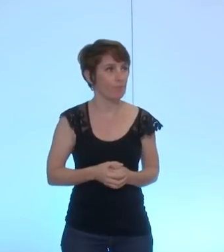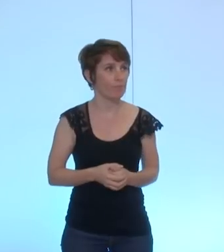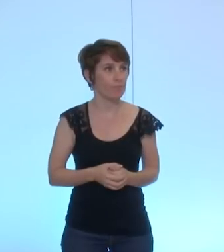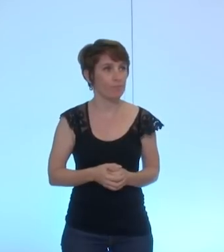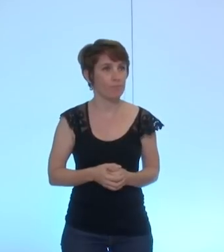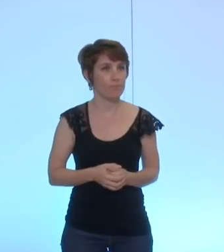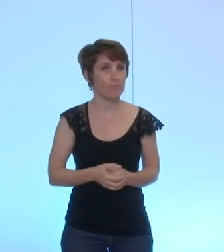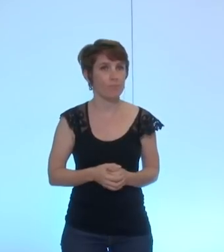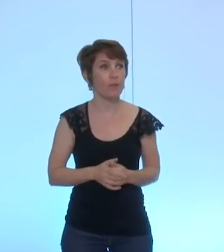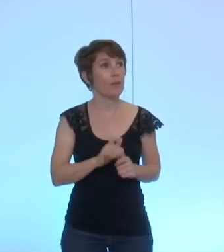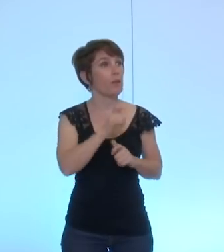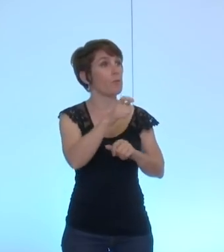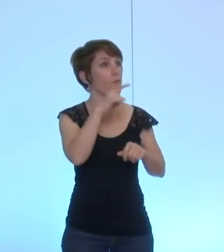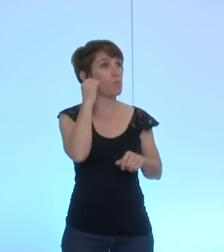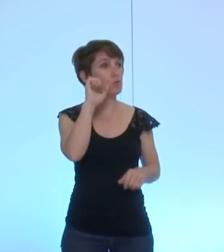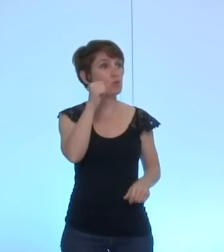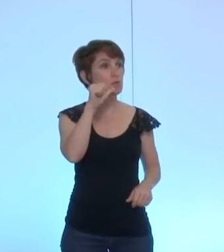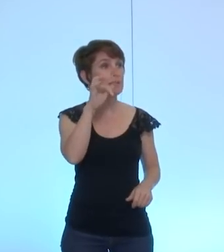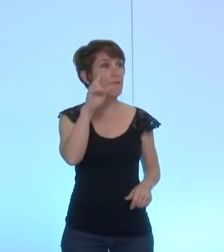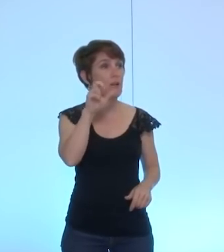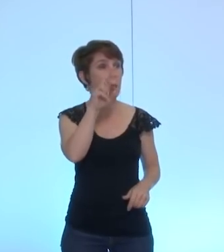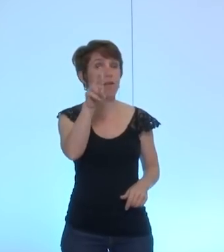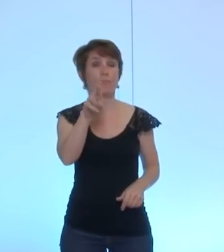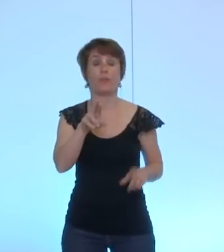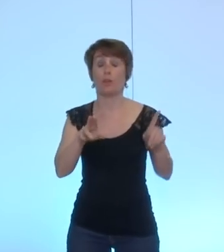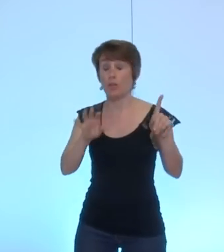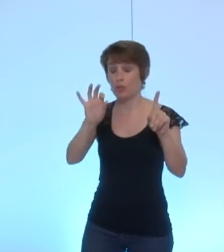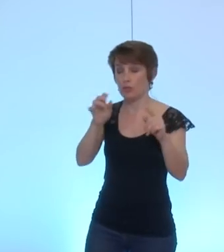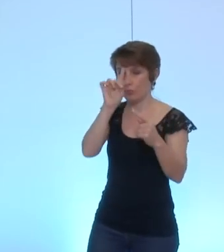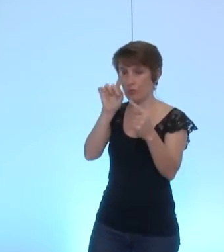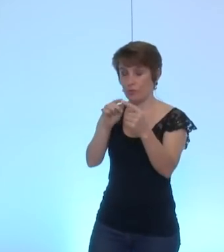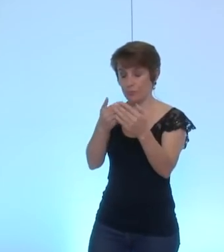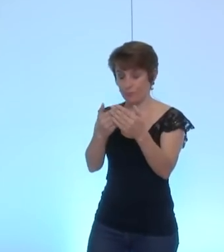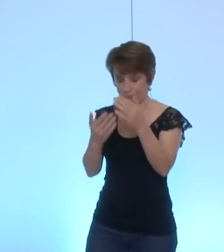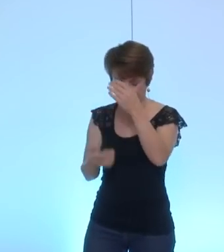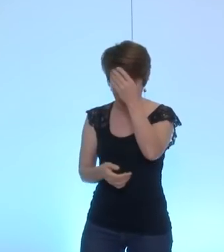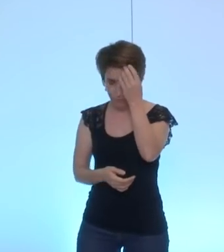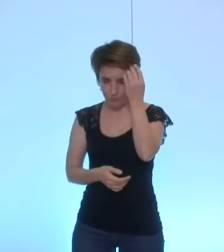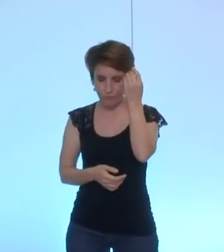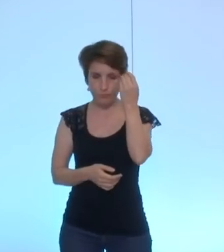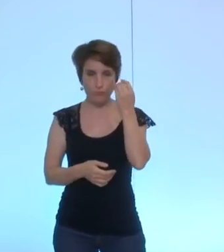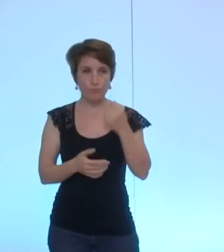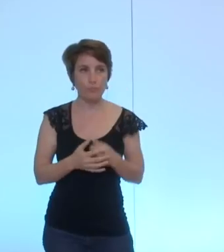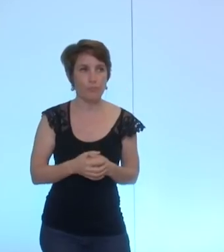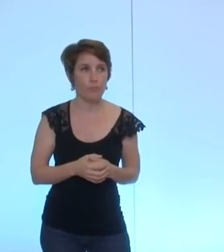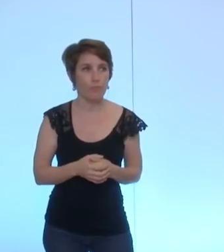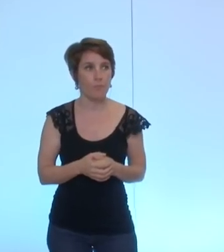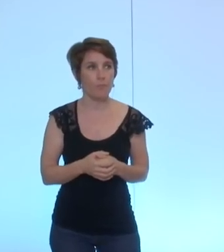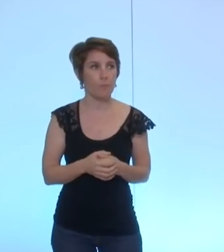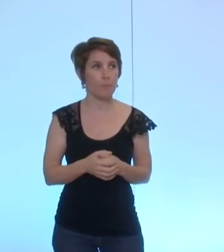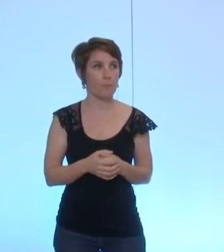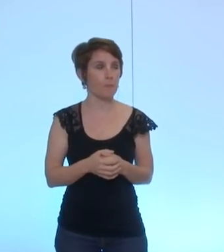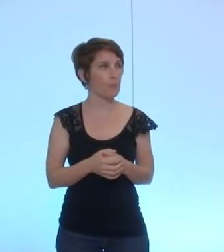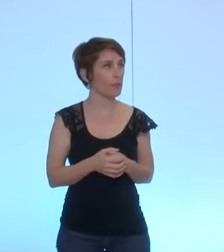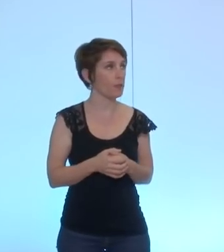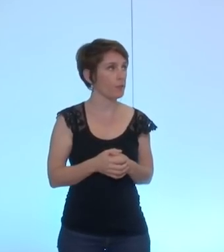monsieur Safar sur cette question là plus ou moins efficace sur la lecture